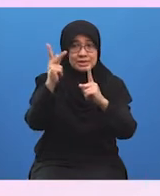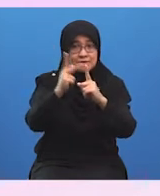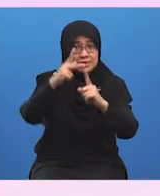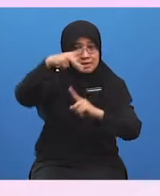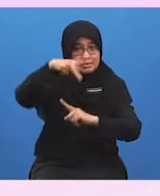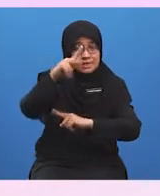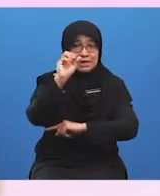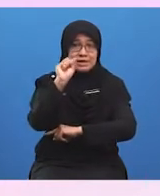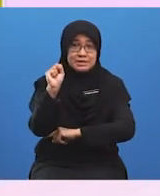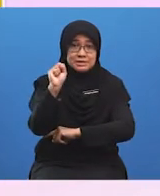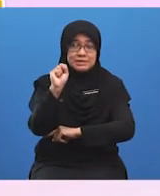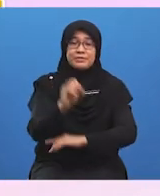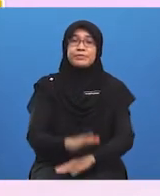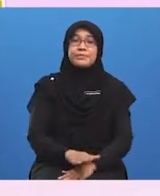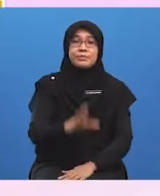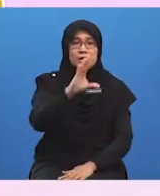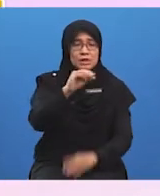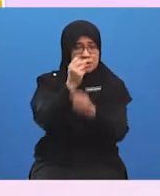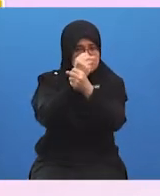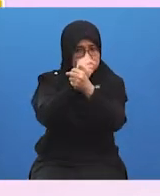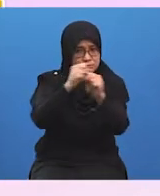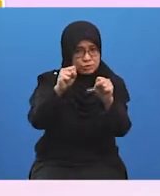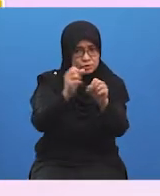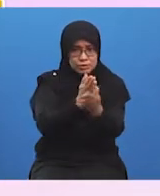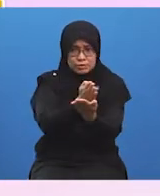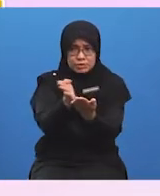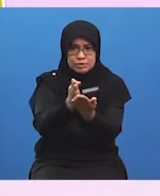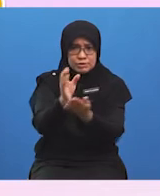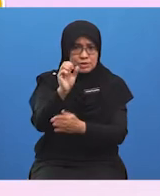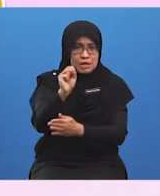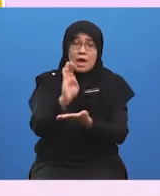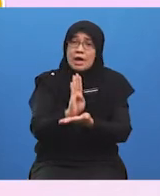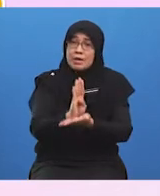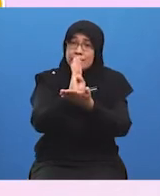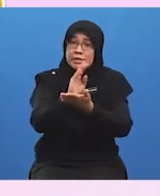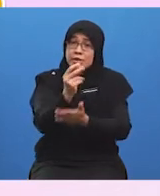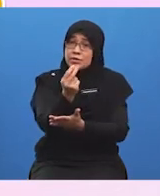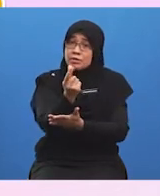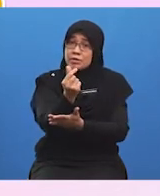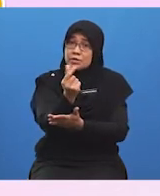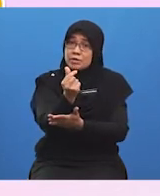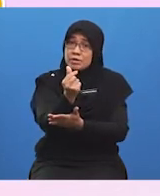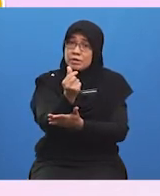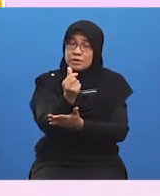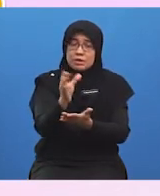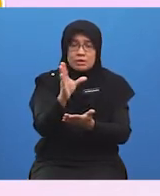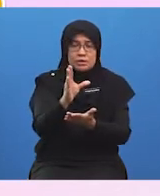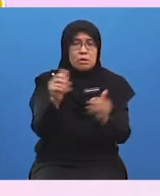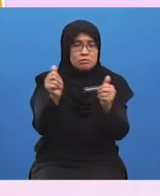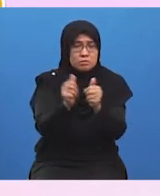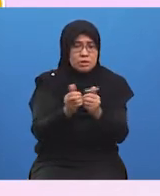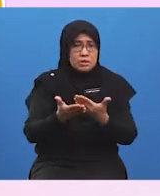Ia juga menyedia dan menyelaraskan skim bantuan kewangan melalui pemberian pinjaman